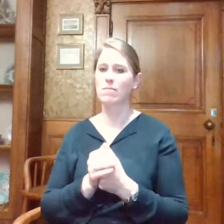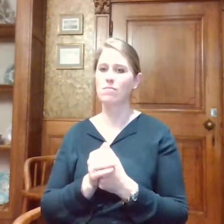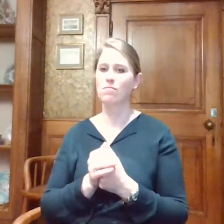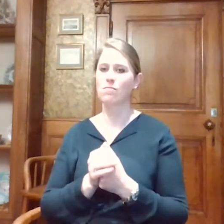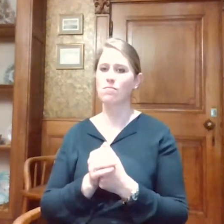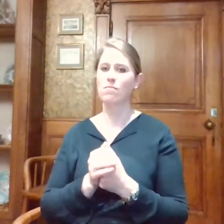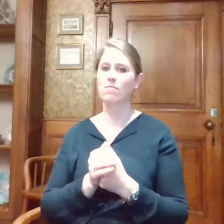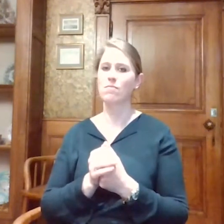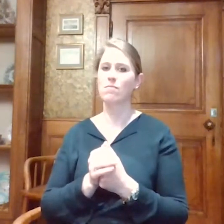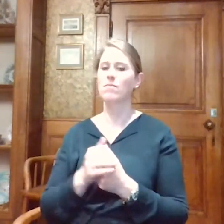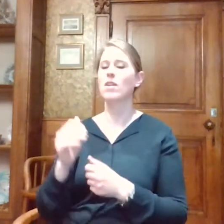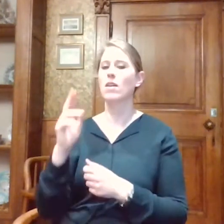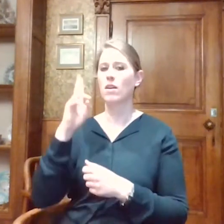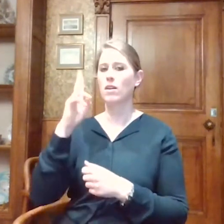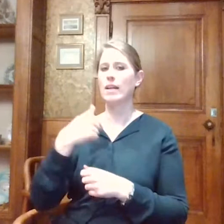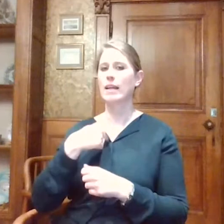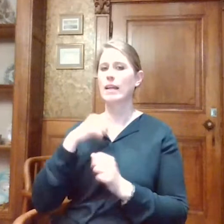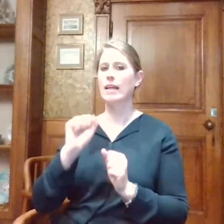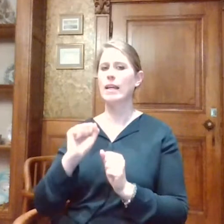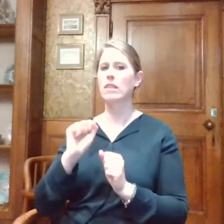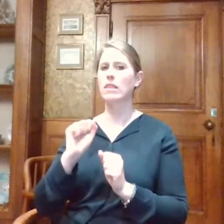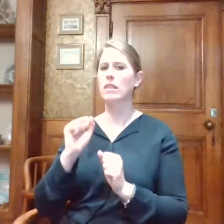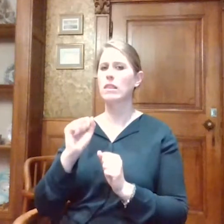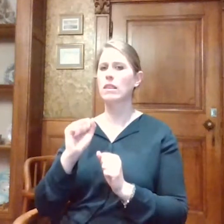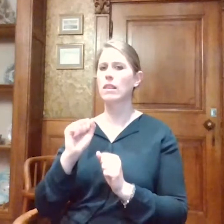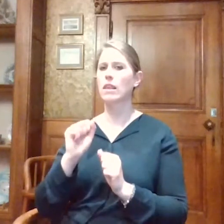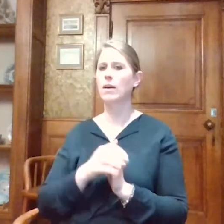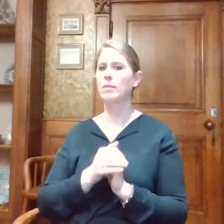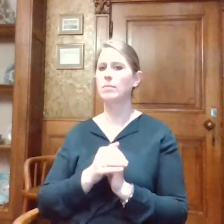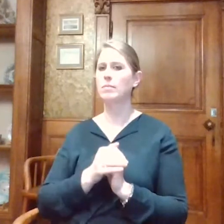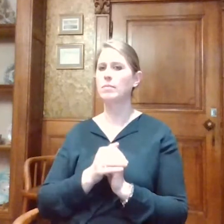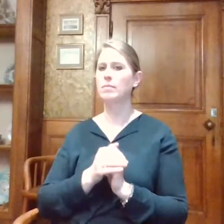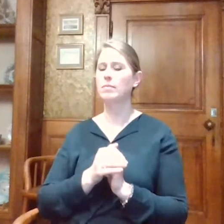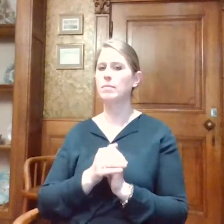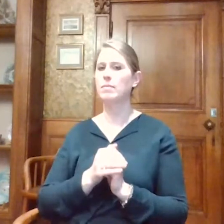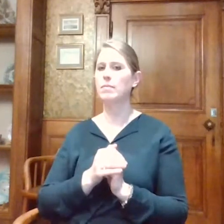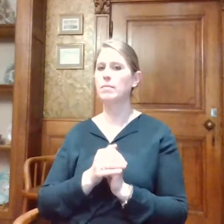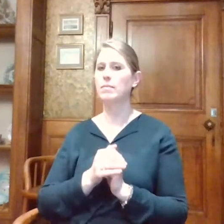Normaal gezien... Of wacht, ik kan het denk ik hier aanpassen.